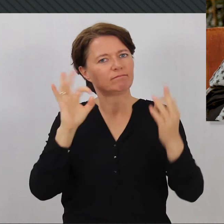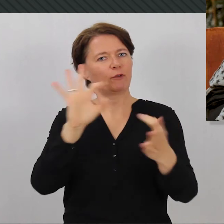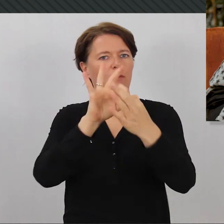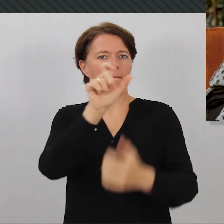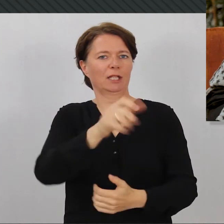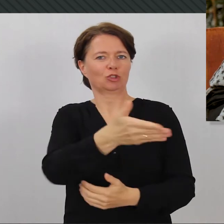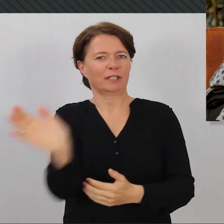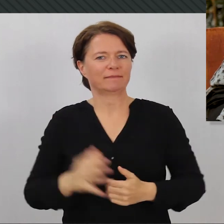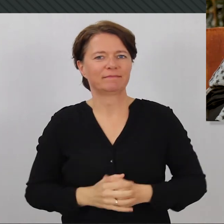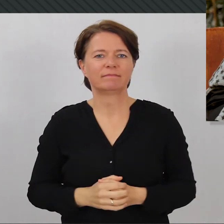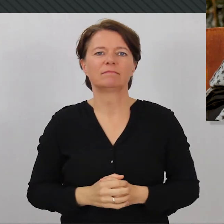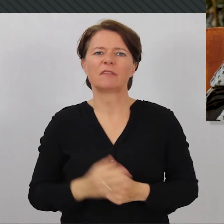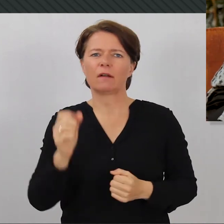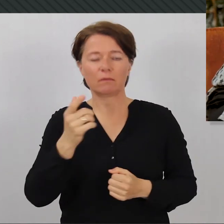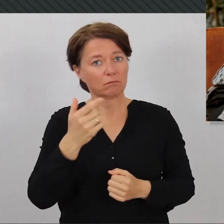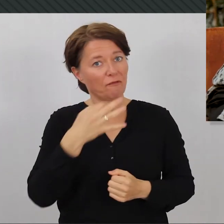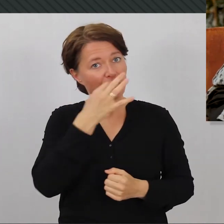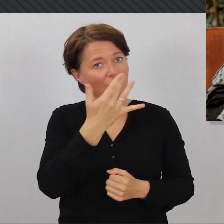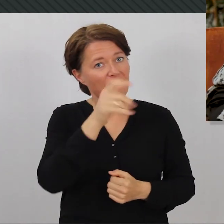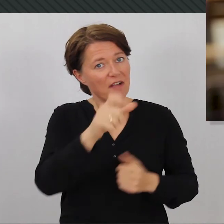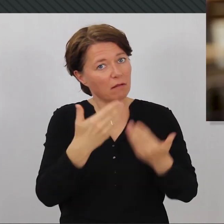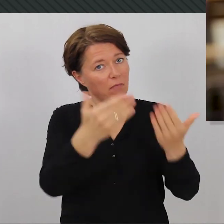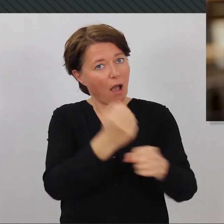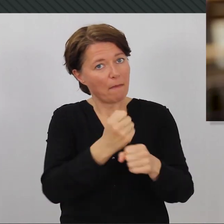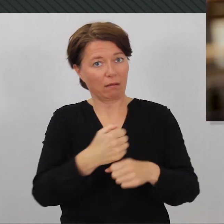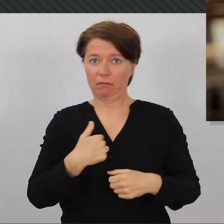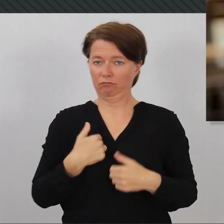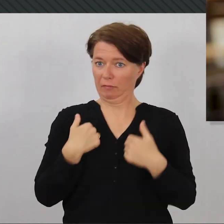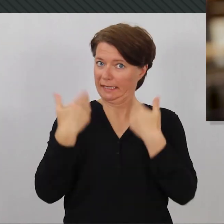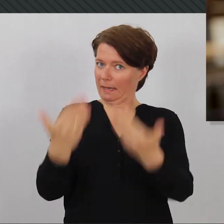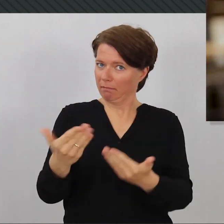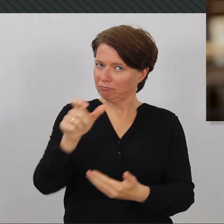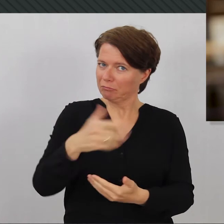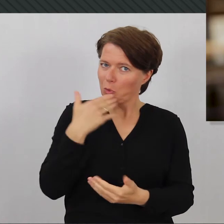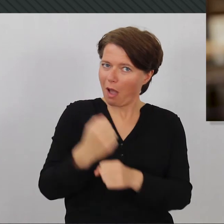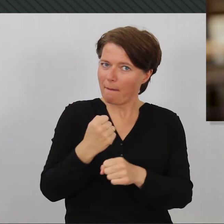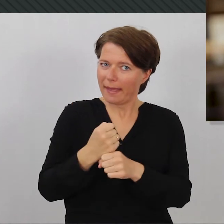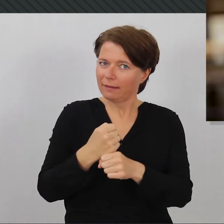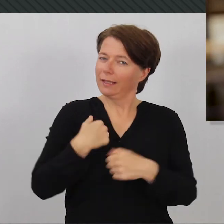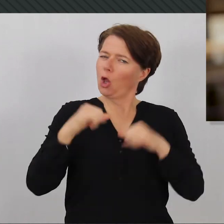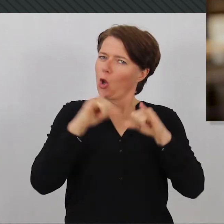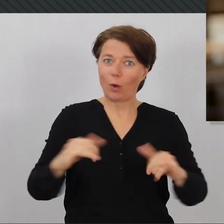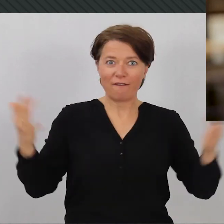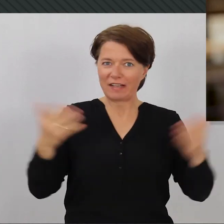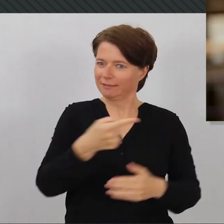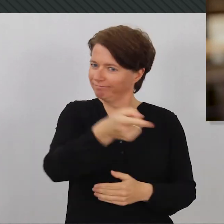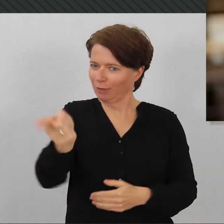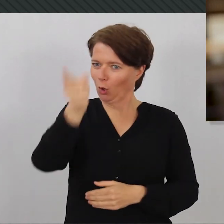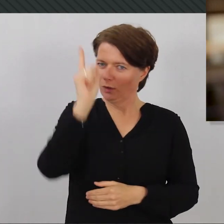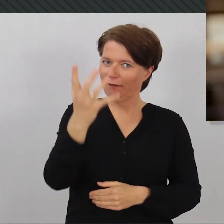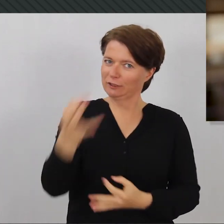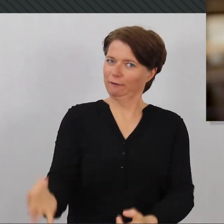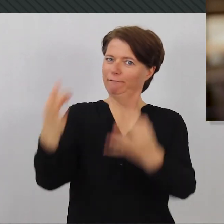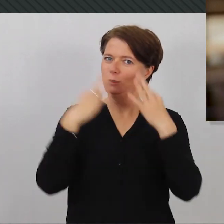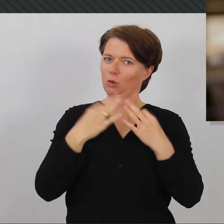deinem Unternehmen? Ich gebe keinem einzigen Menschen Arbeit in meinem Unternehmen, sondern ich bin in der glücklichen Position, dass